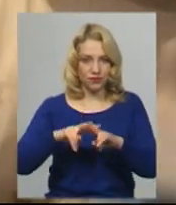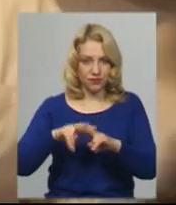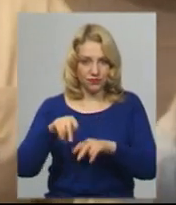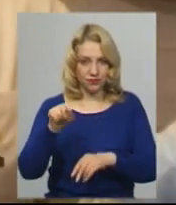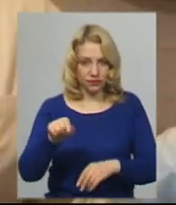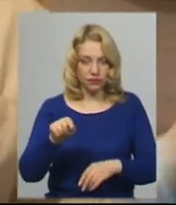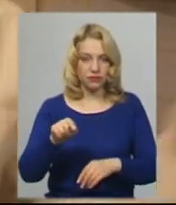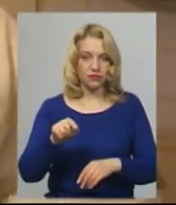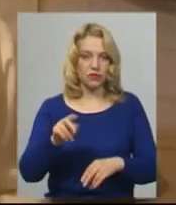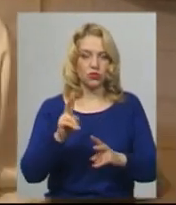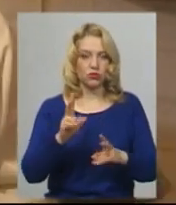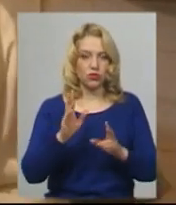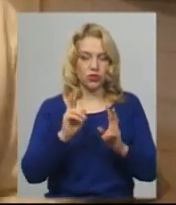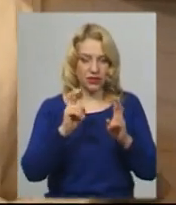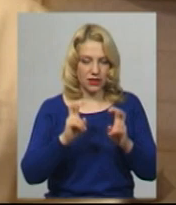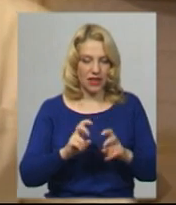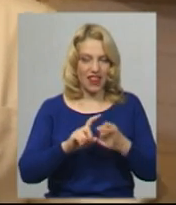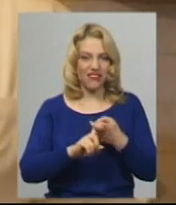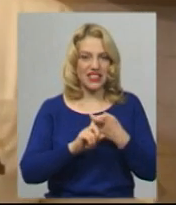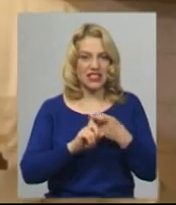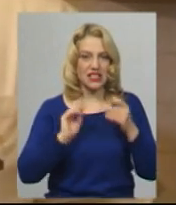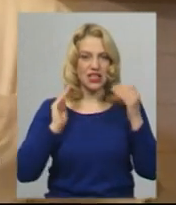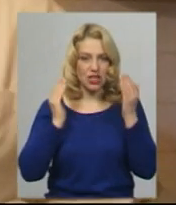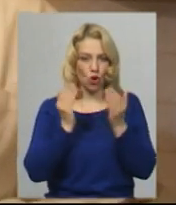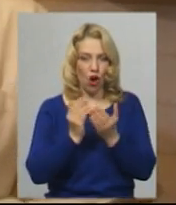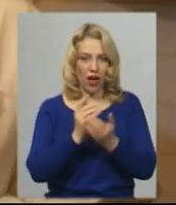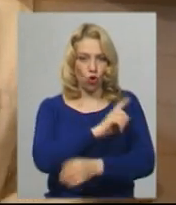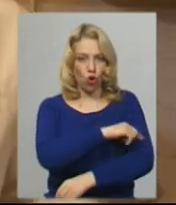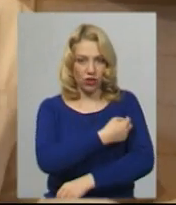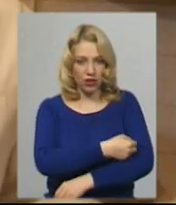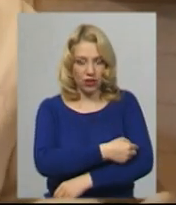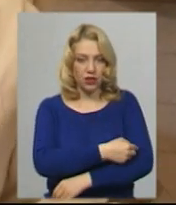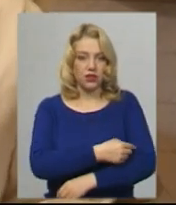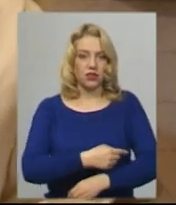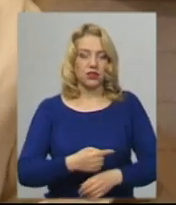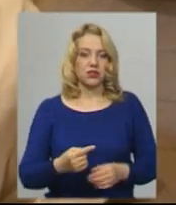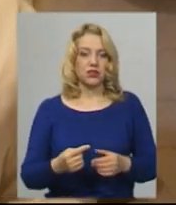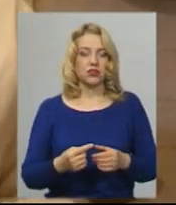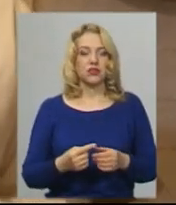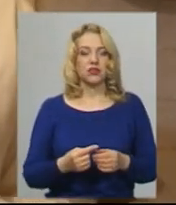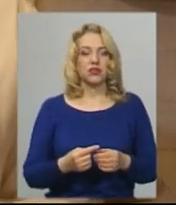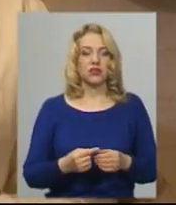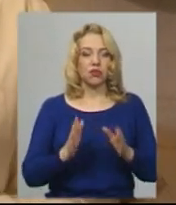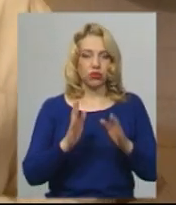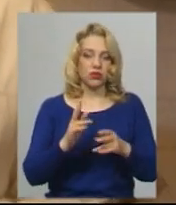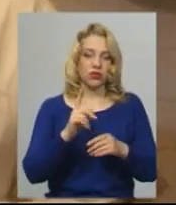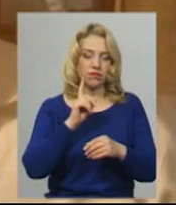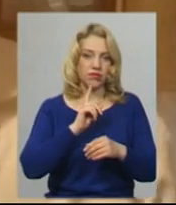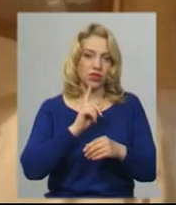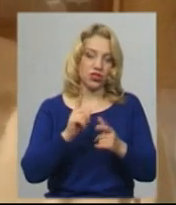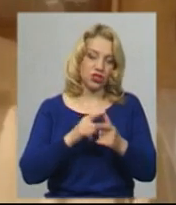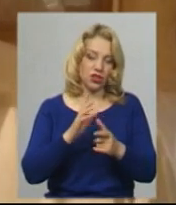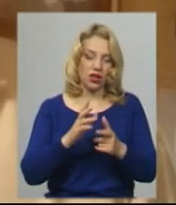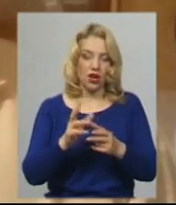інфекційному ізоляторі, чи буде отримуватися симптоматичну терапію, чи